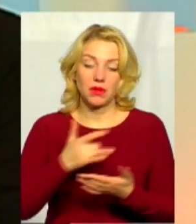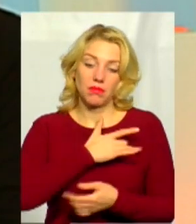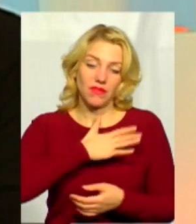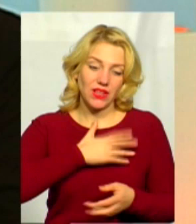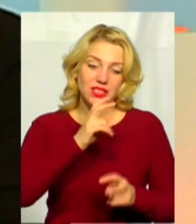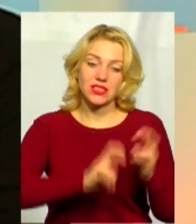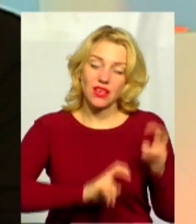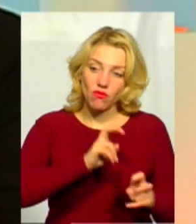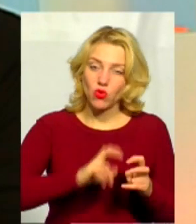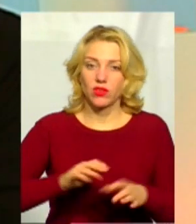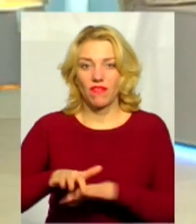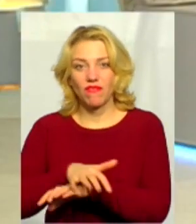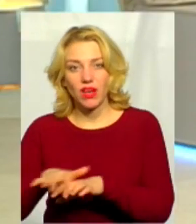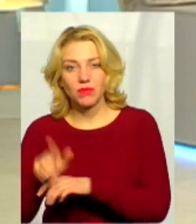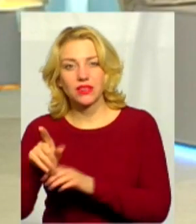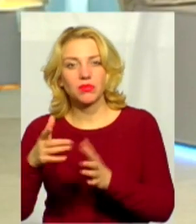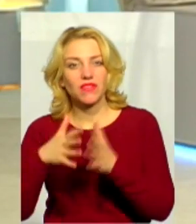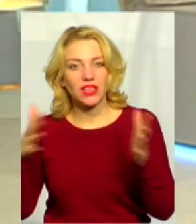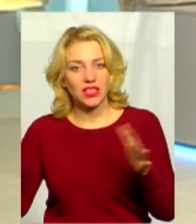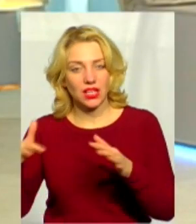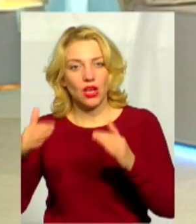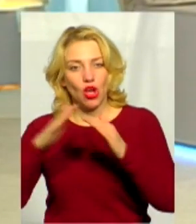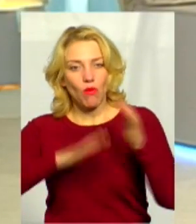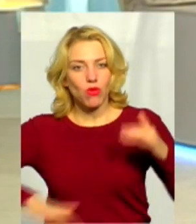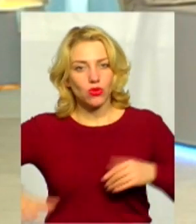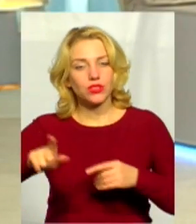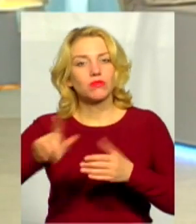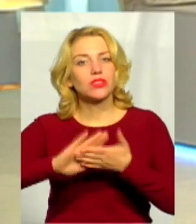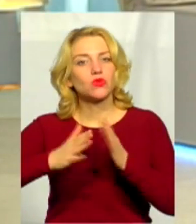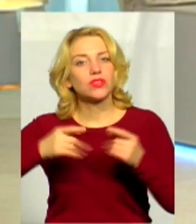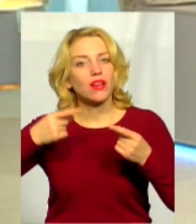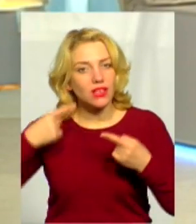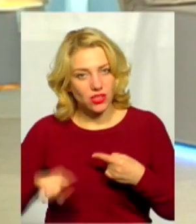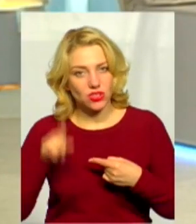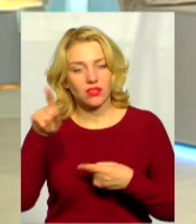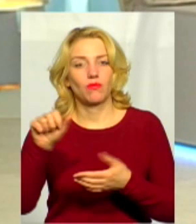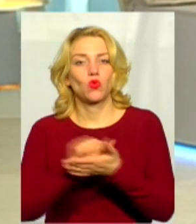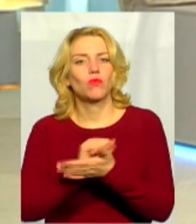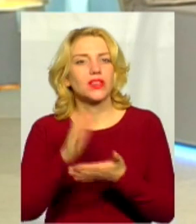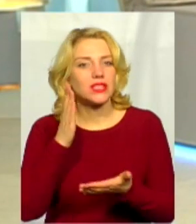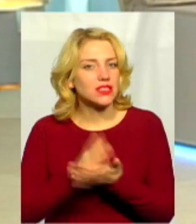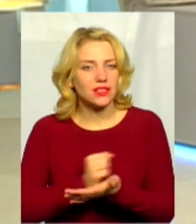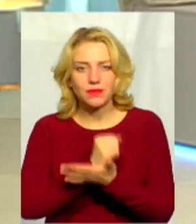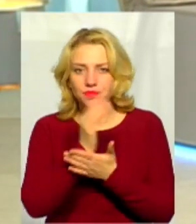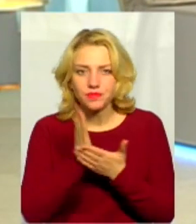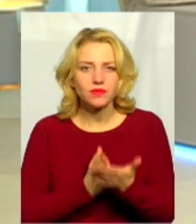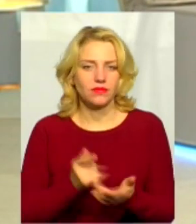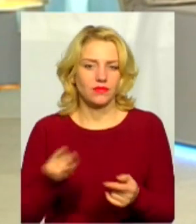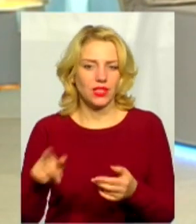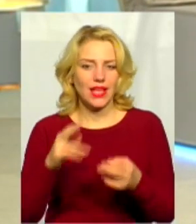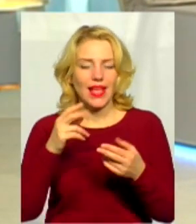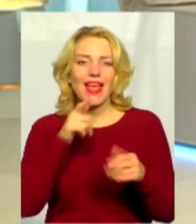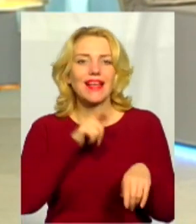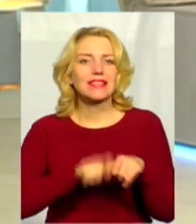фабрики, великі площі, там де є великі площі, то там ситуація інша. Там є документація, там чисто навіть є експертиза, яка нам потрібна.